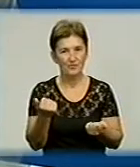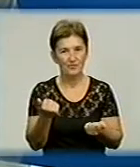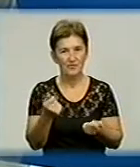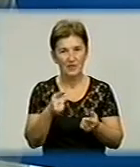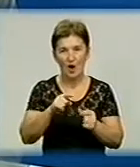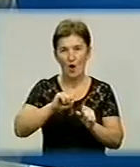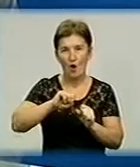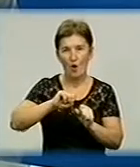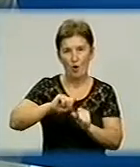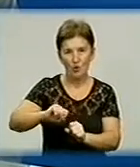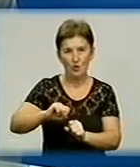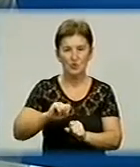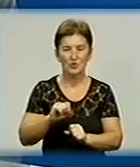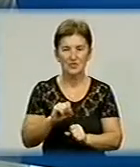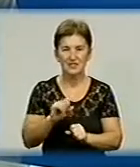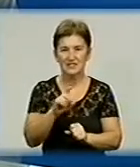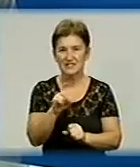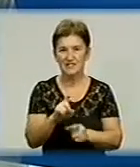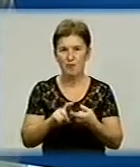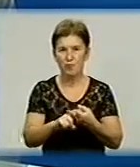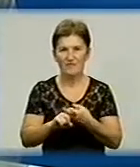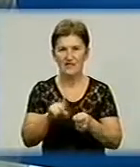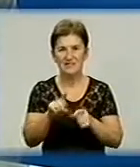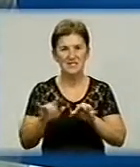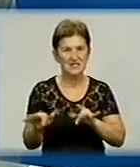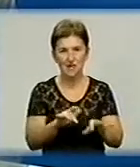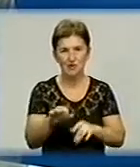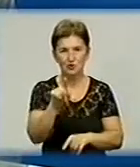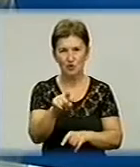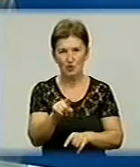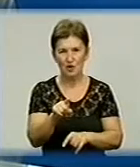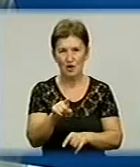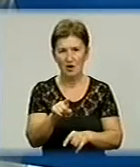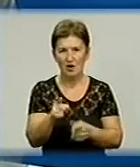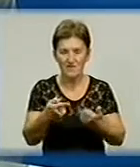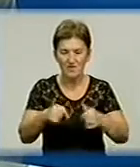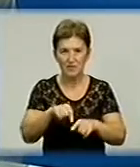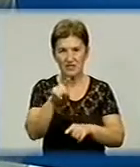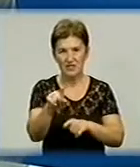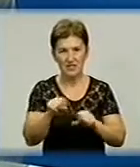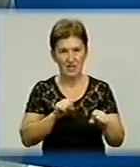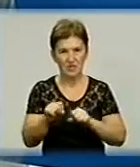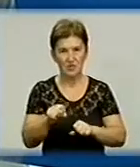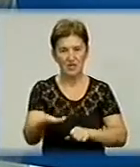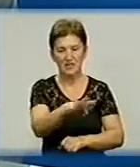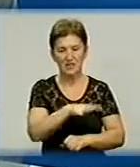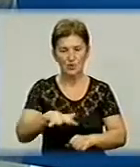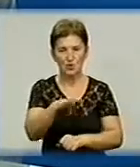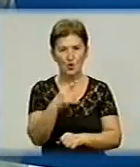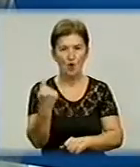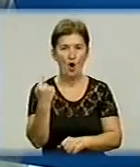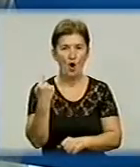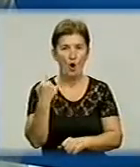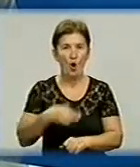дослідження пов'язані з діяльністю тієї структури, відділом якої я керую на території області. Це ОАСО, охорона